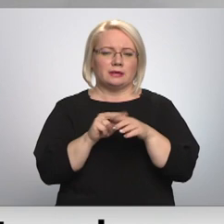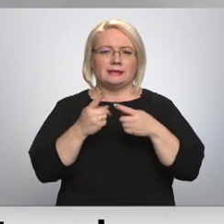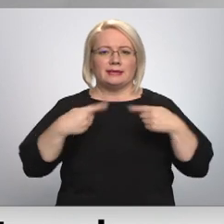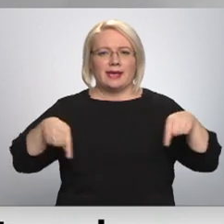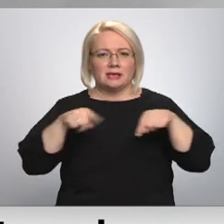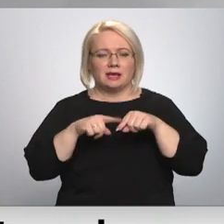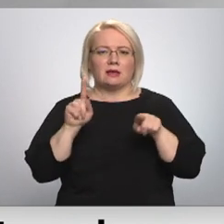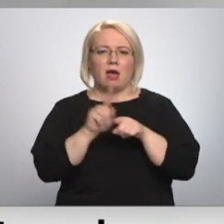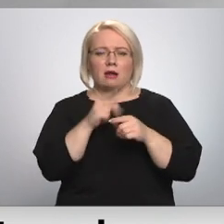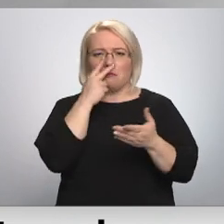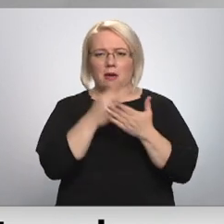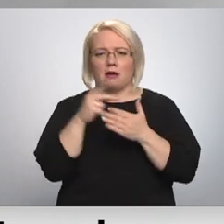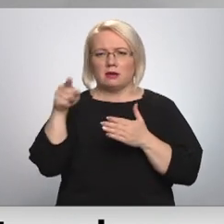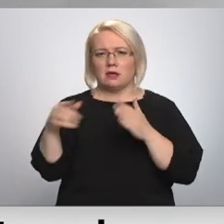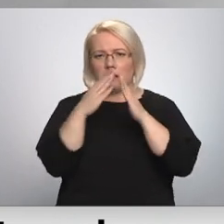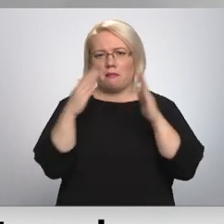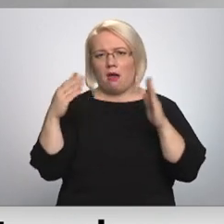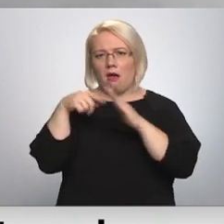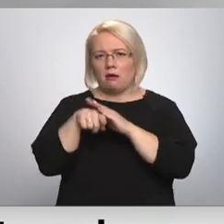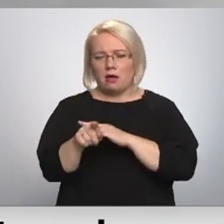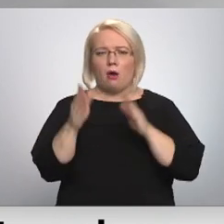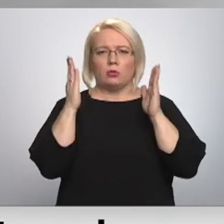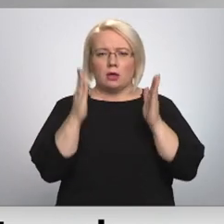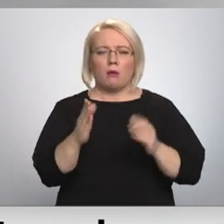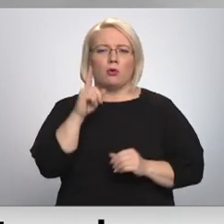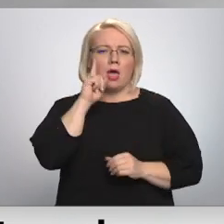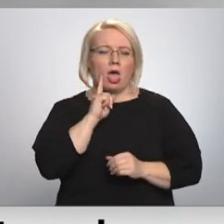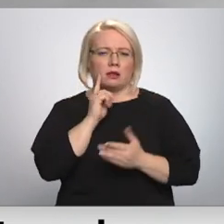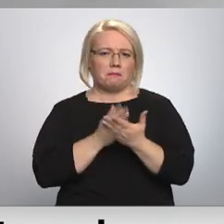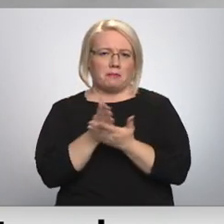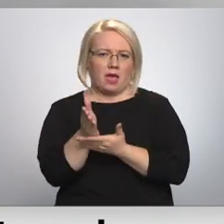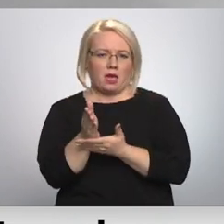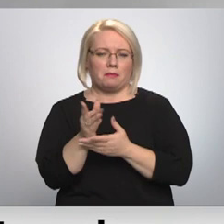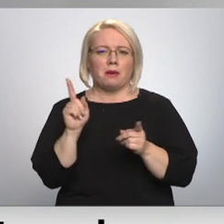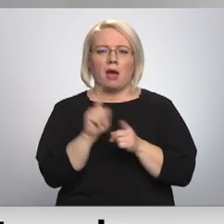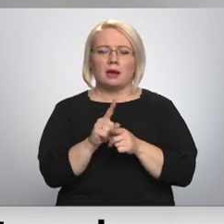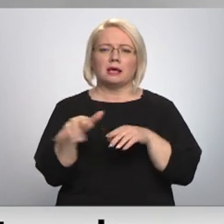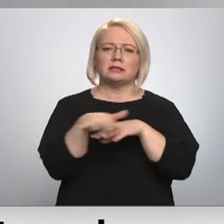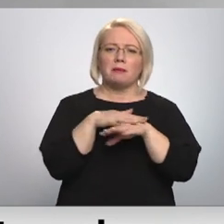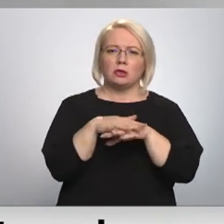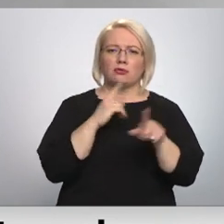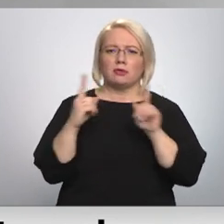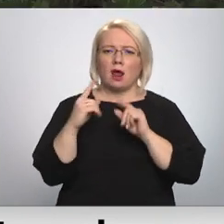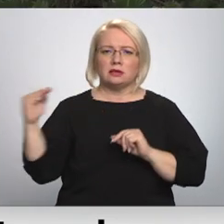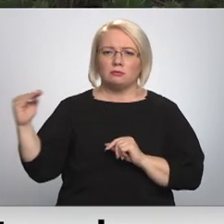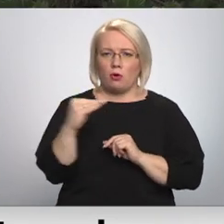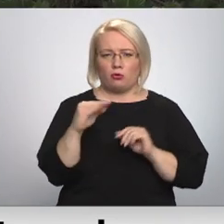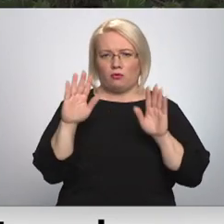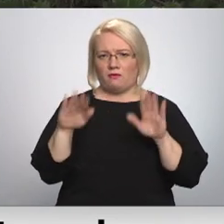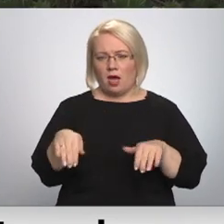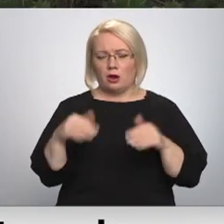paredzēti šajā ēkā. Protams, viņiem būtu jābūt ērti pieejamiem arī ar sabiedrisko transportu.